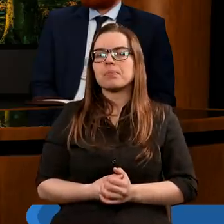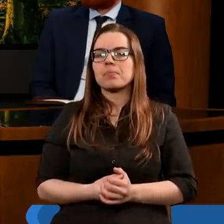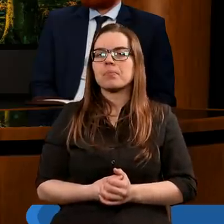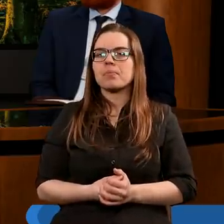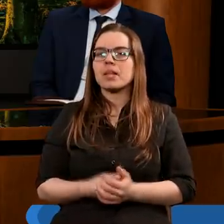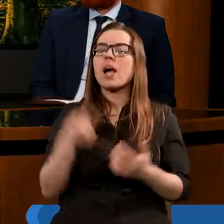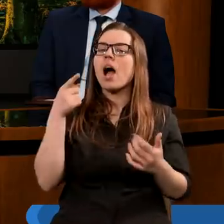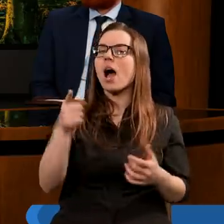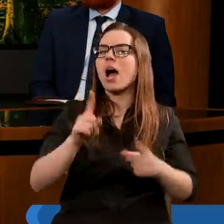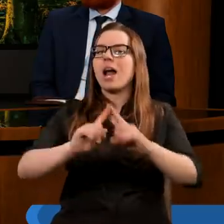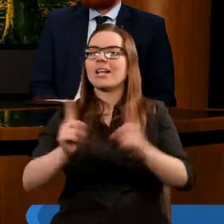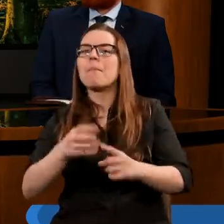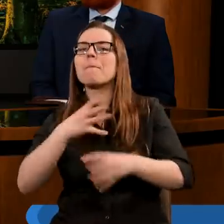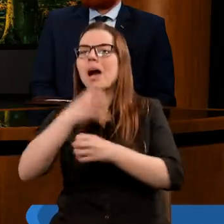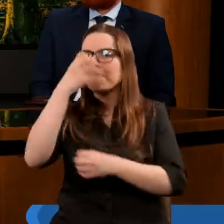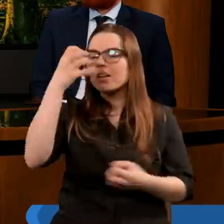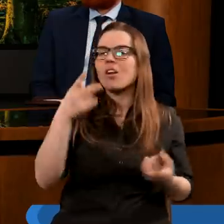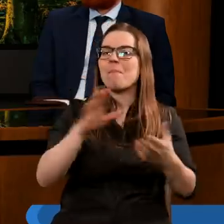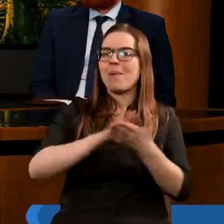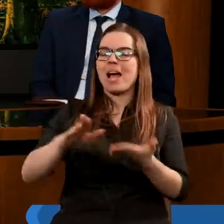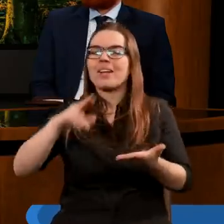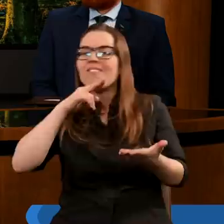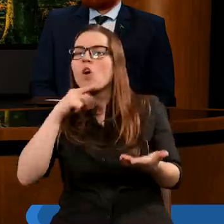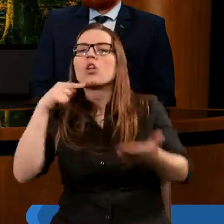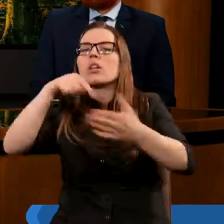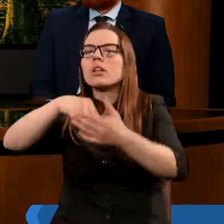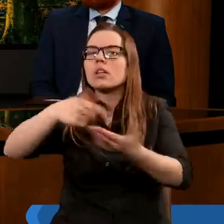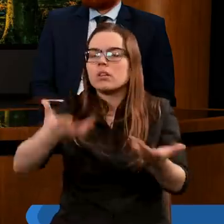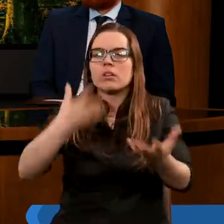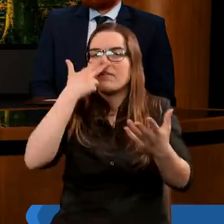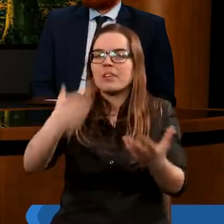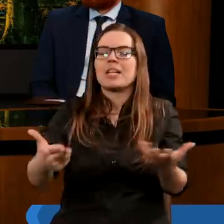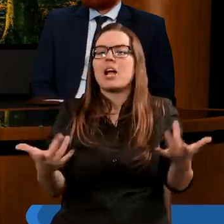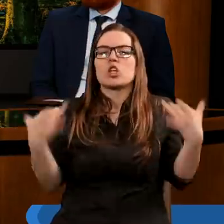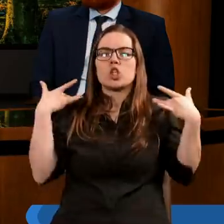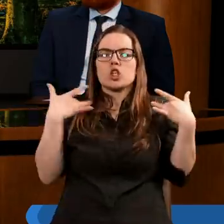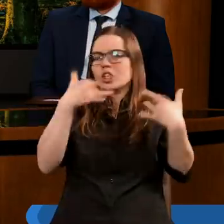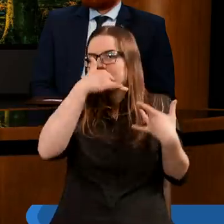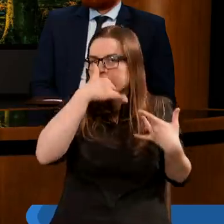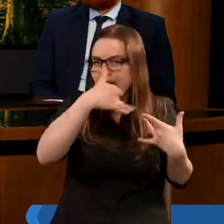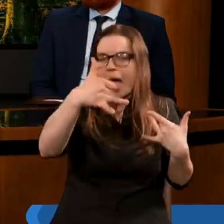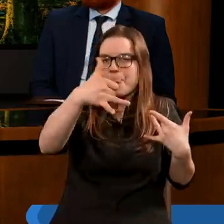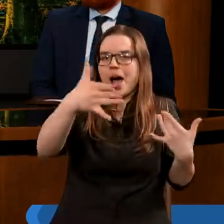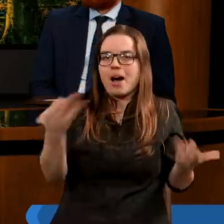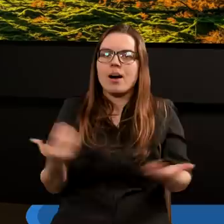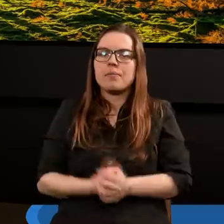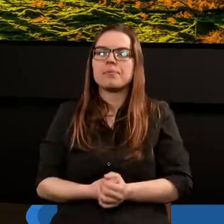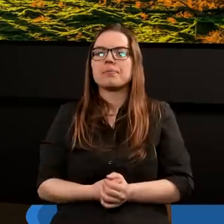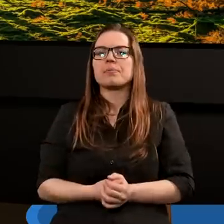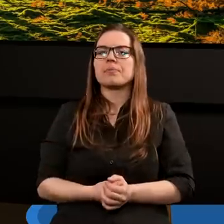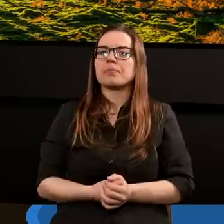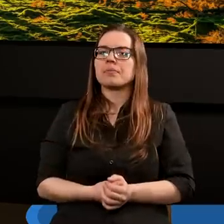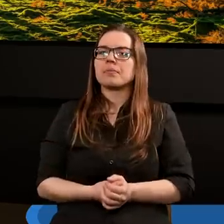ten symboliczny Babylon bez wody tak jakby będzie tracił moc. Tak się może wydawać. Może